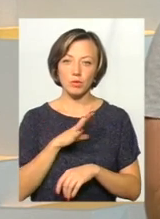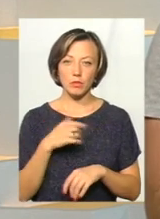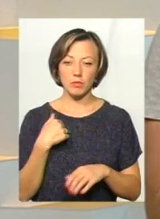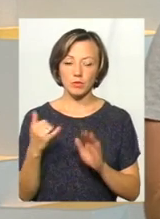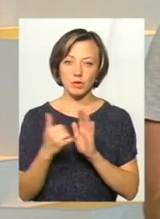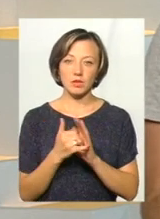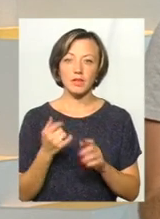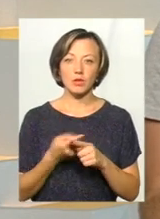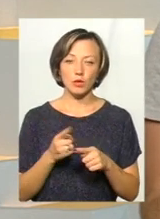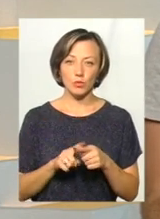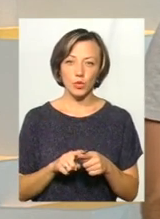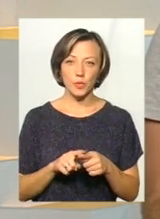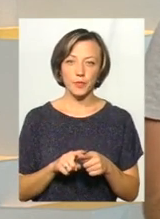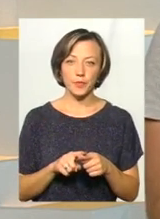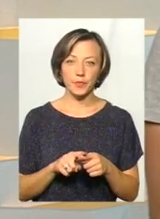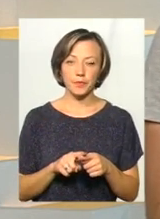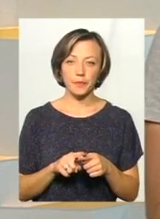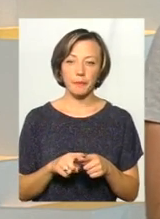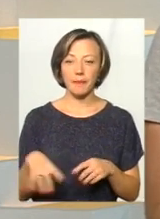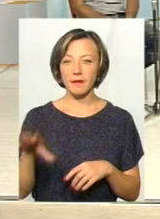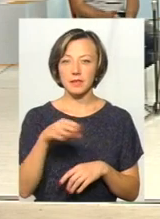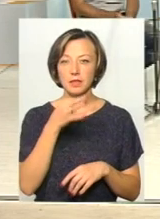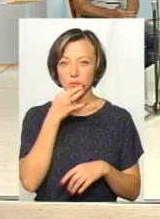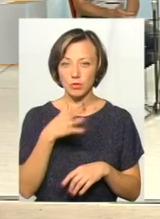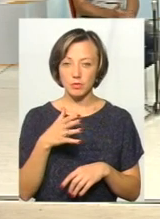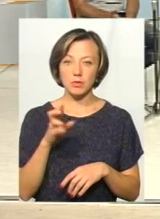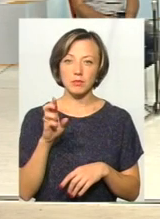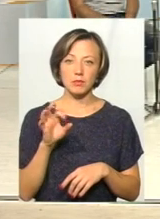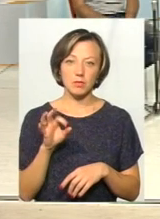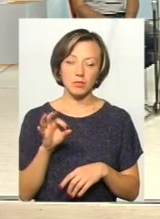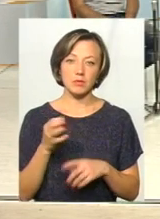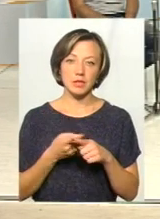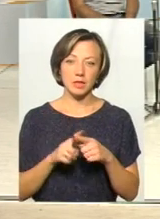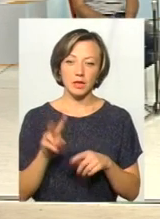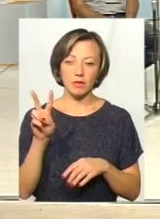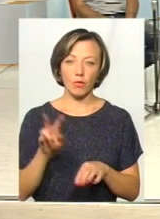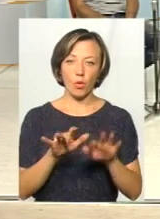ми поставили, тому їм все сподобалось, бо ми тоді з тих двох комп'ютерів